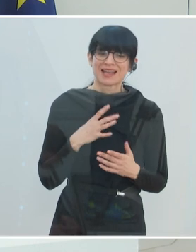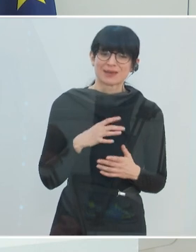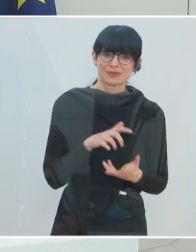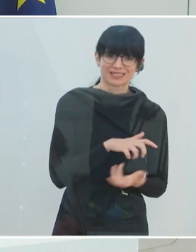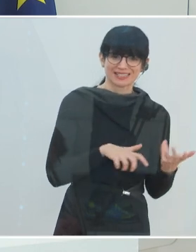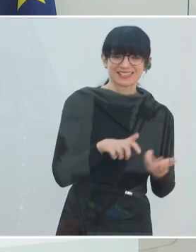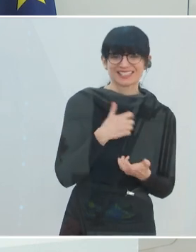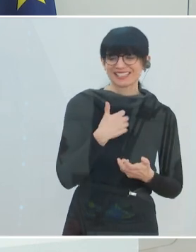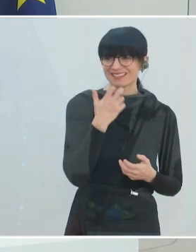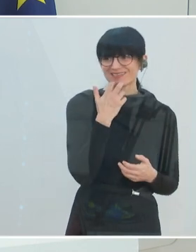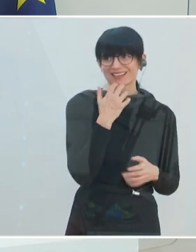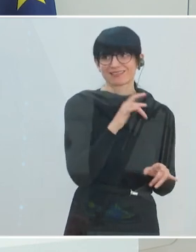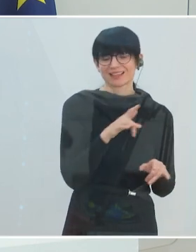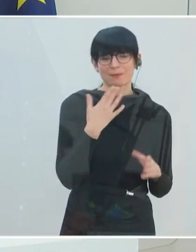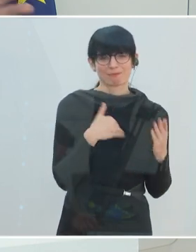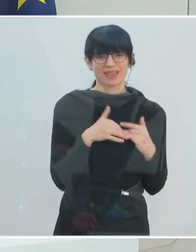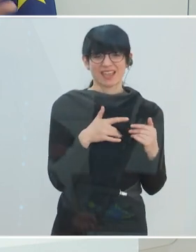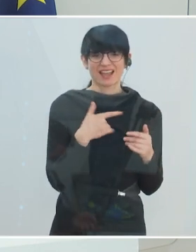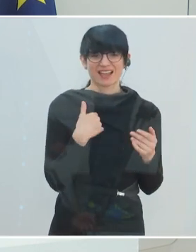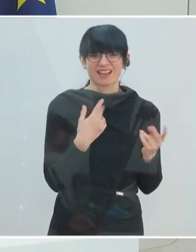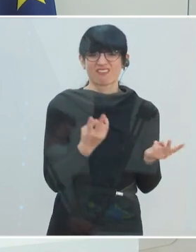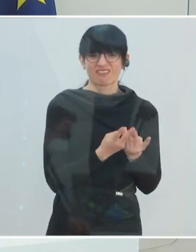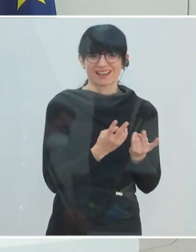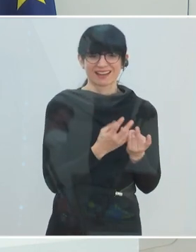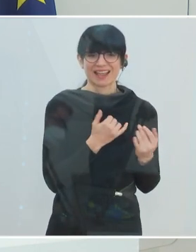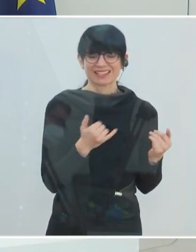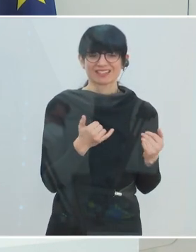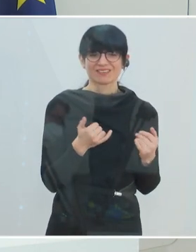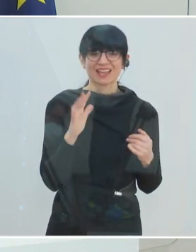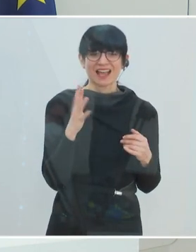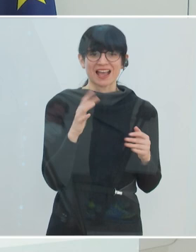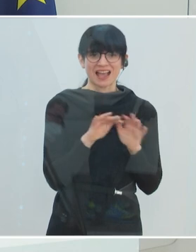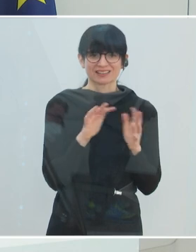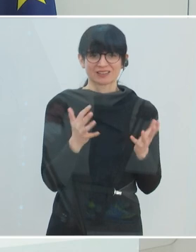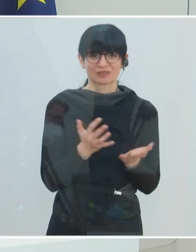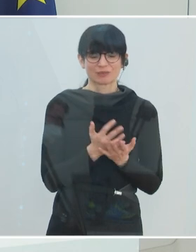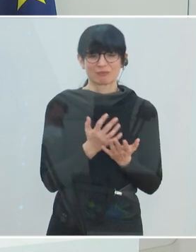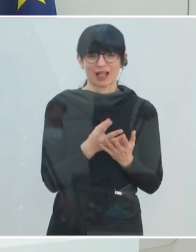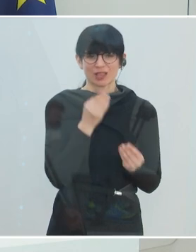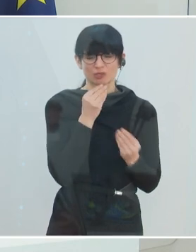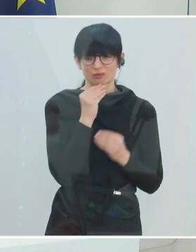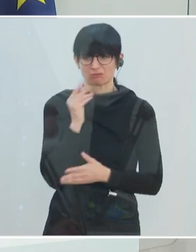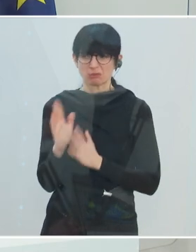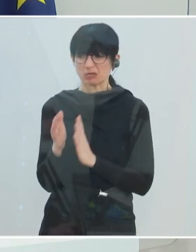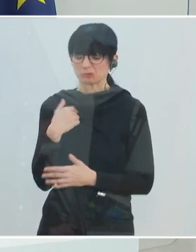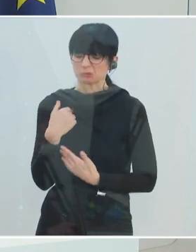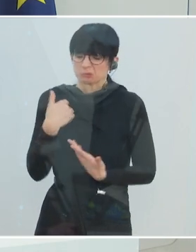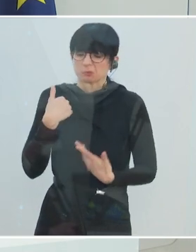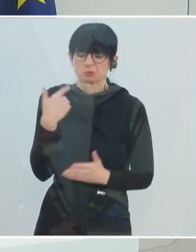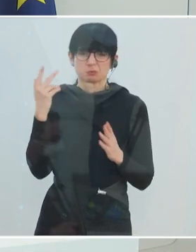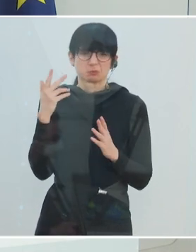lieber mit einem Handballspiel vergleichen. Einfach aus dem Grund auch, weil ich mit dem Marathon nicht so viel herhabe. Und